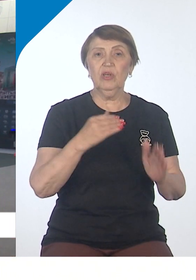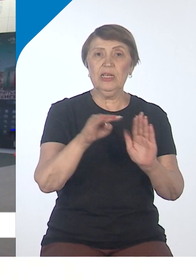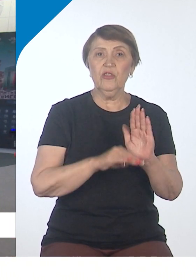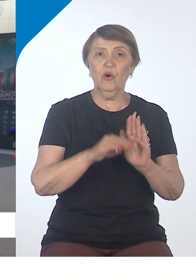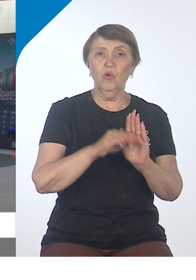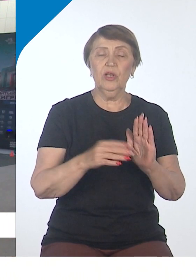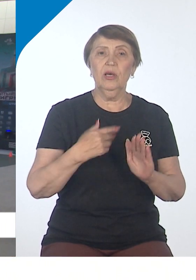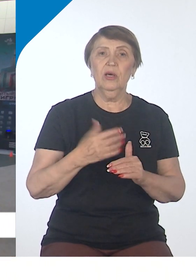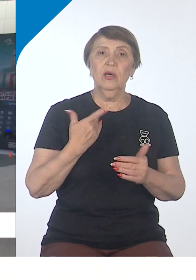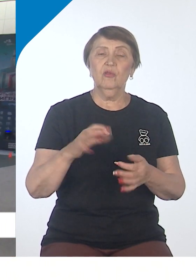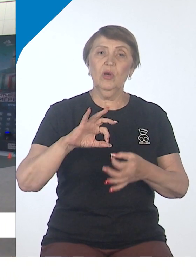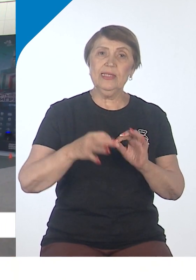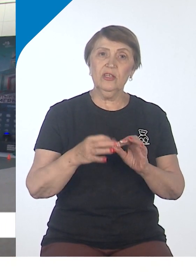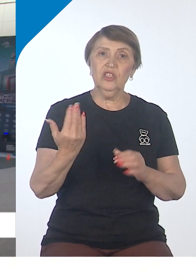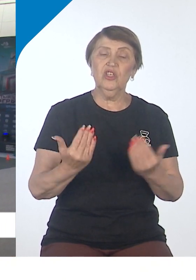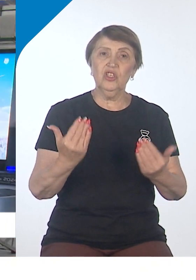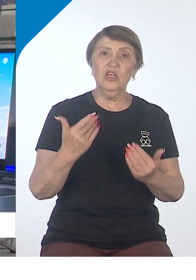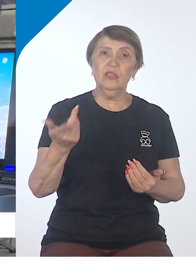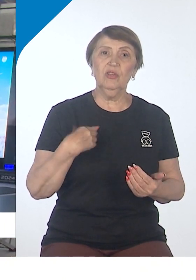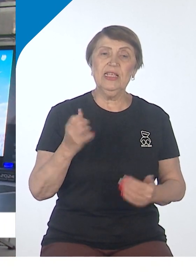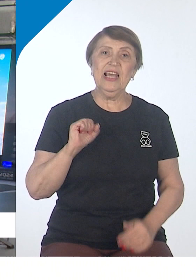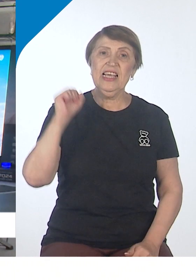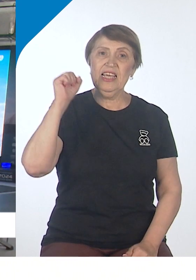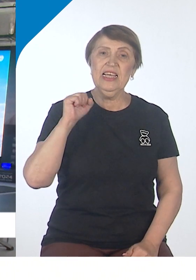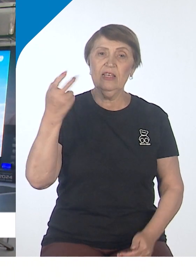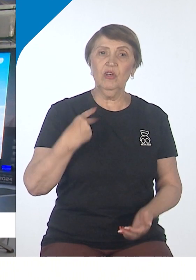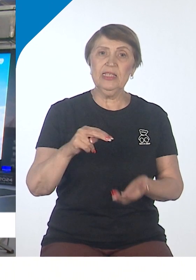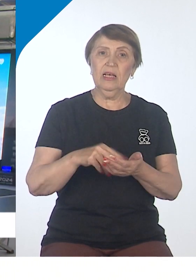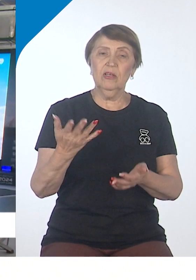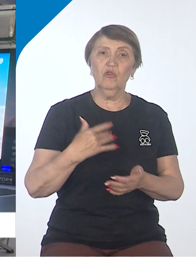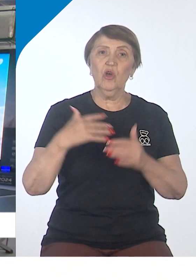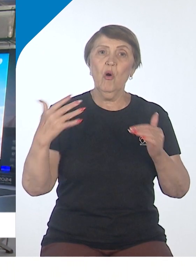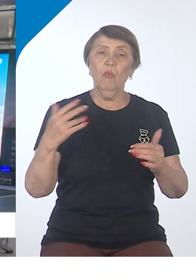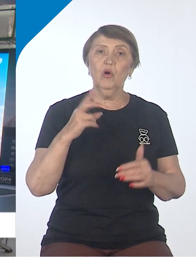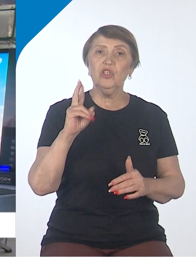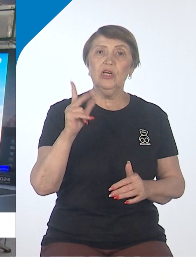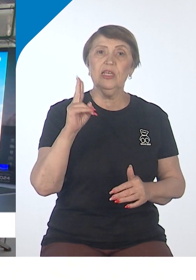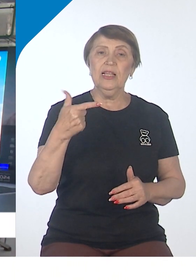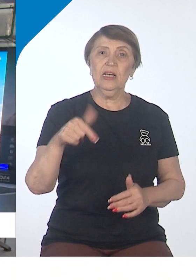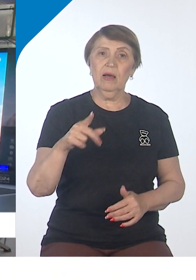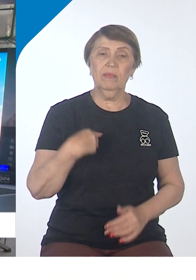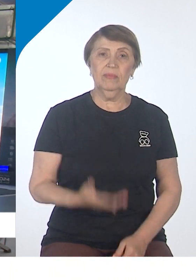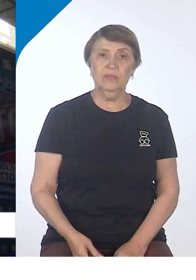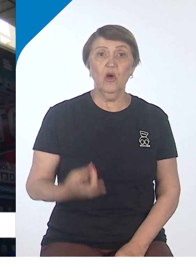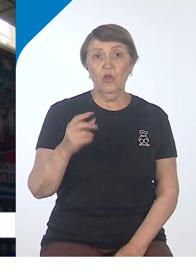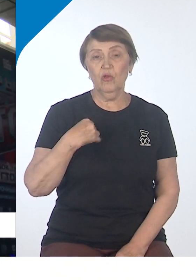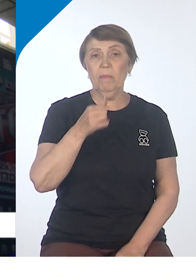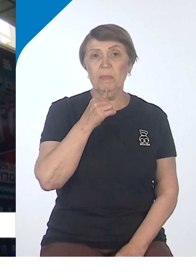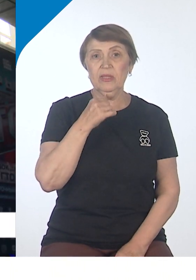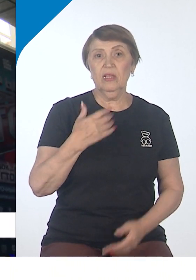Гораздо сложнее. Гиря теперь стала 12 килограмм вместо 8. Для меня это пока тяжелый вес, но тоже решила попытать удачу.